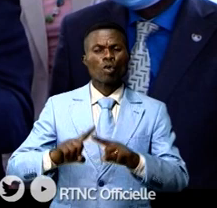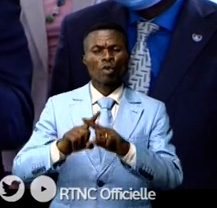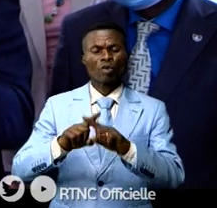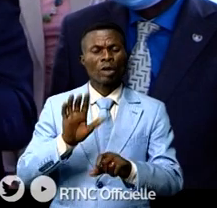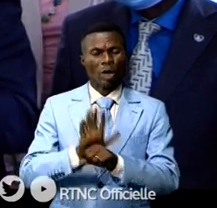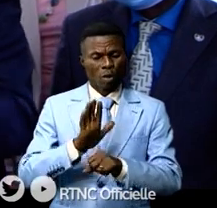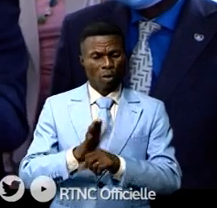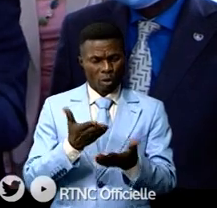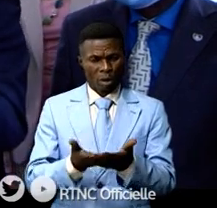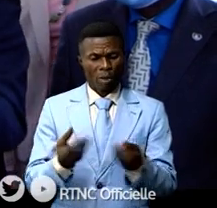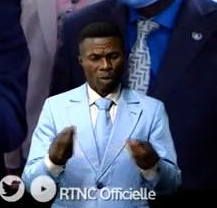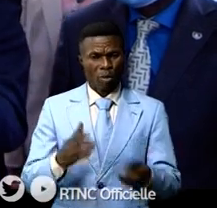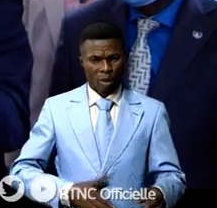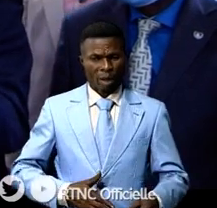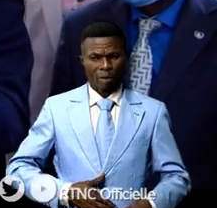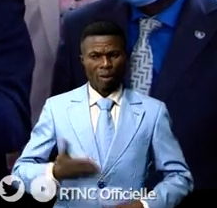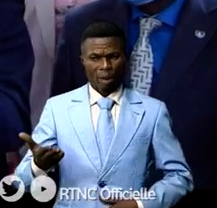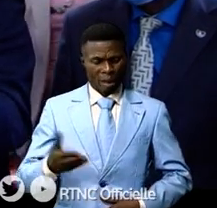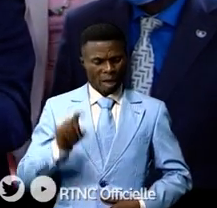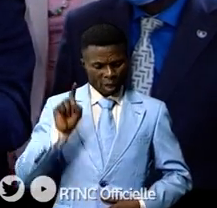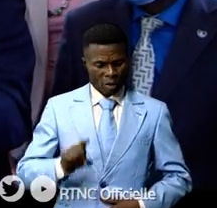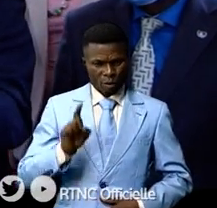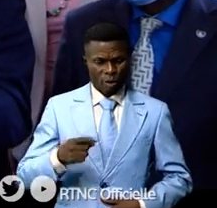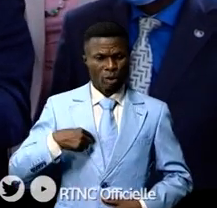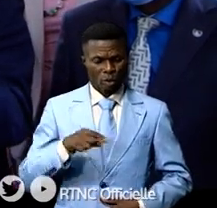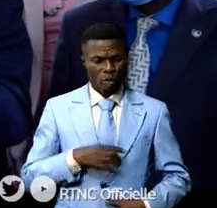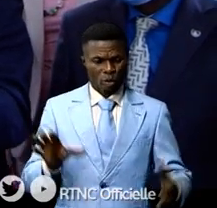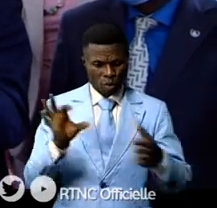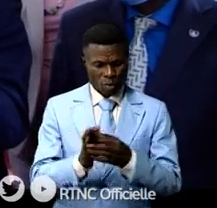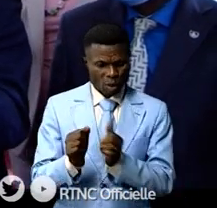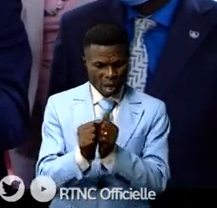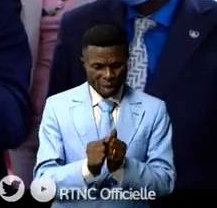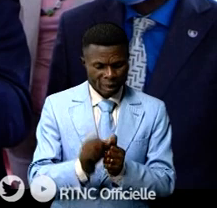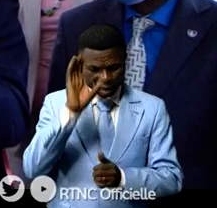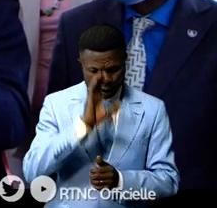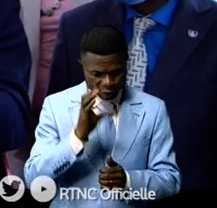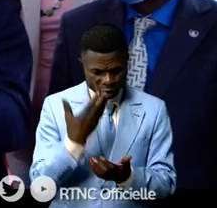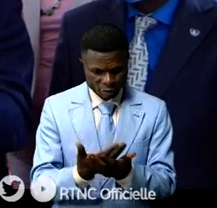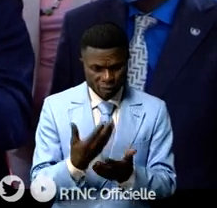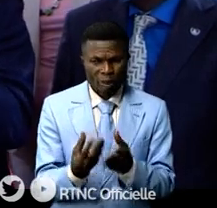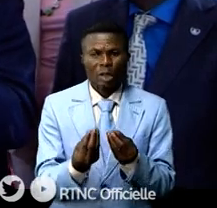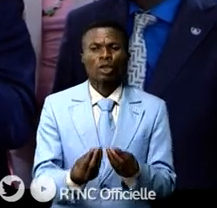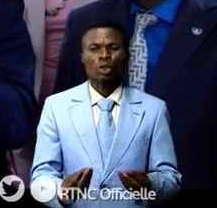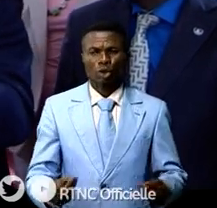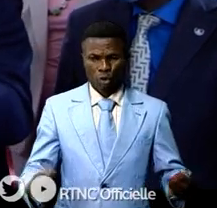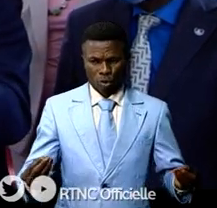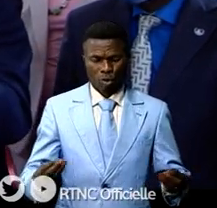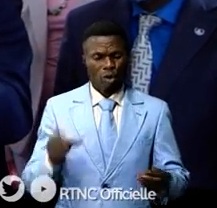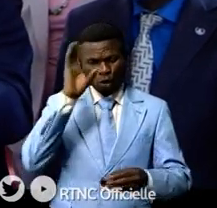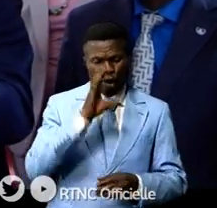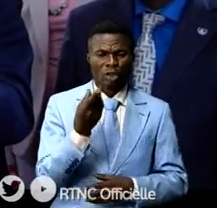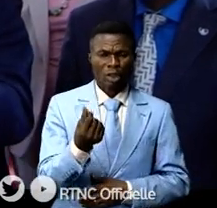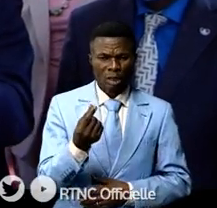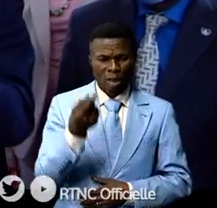cause de ça. Donc il va falloir qu'on se mette maintenant à pouvoir recenser ce financement